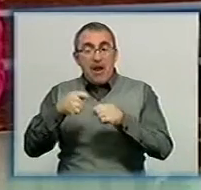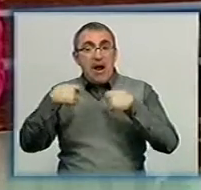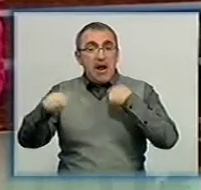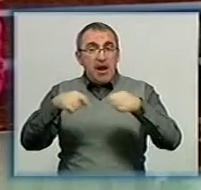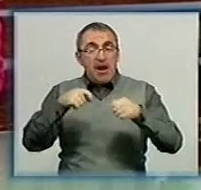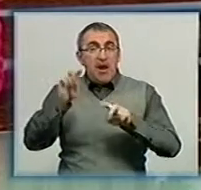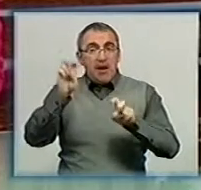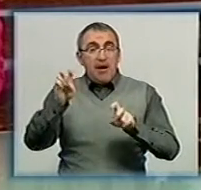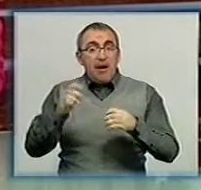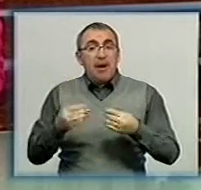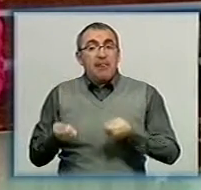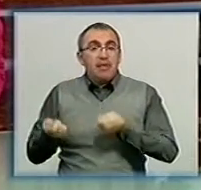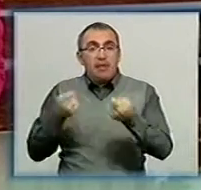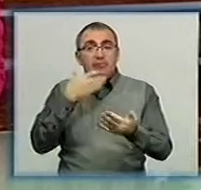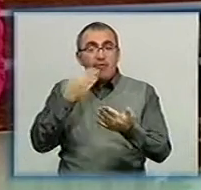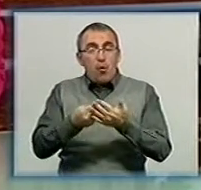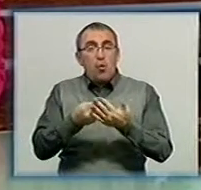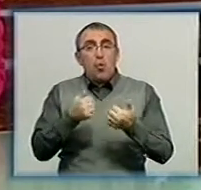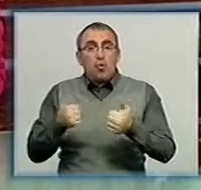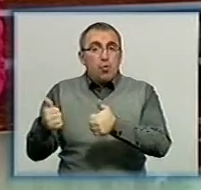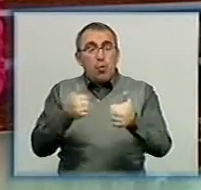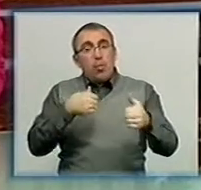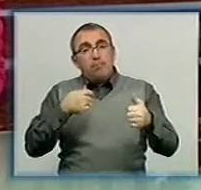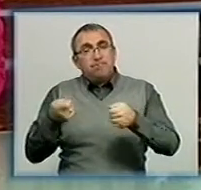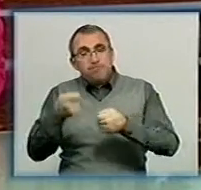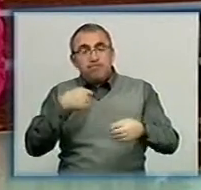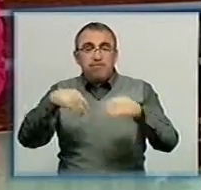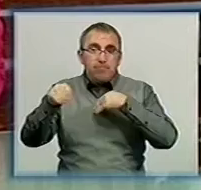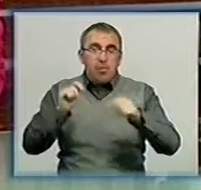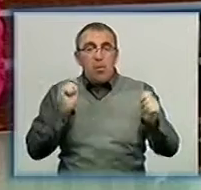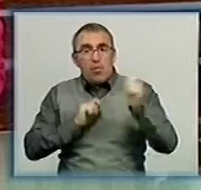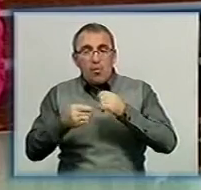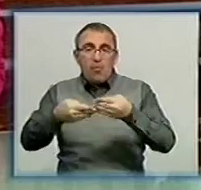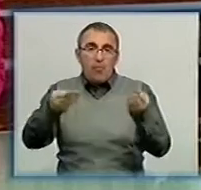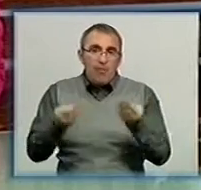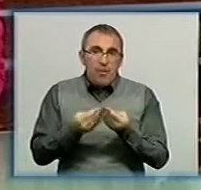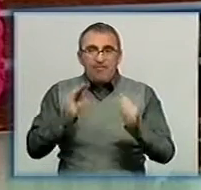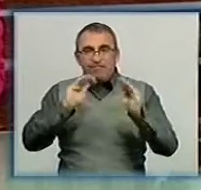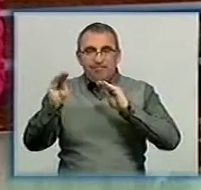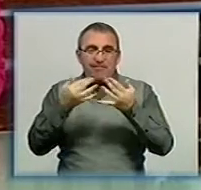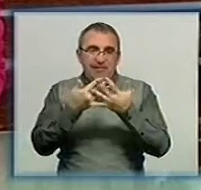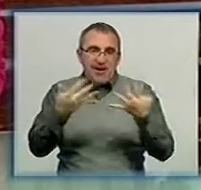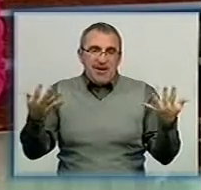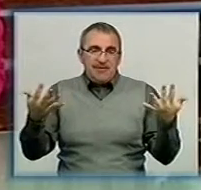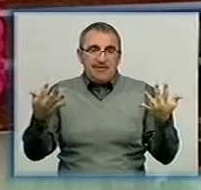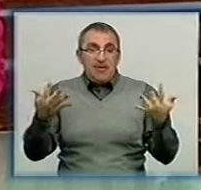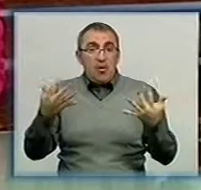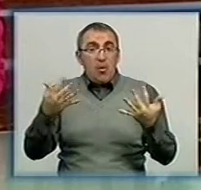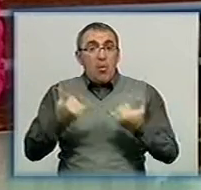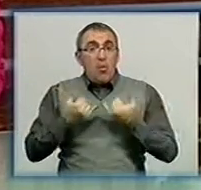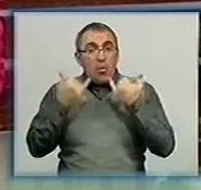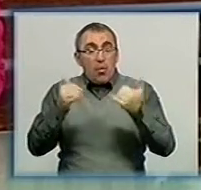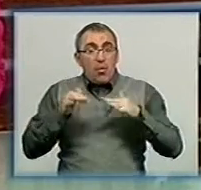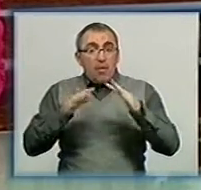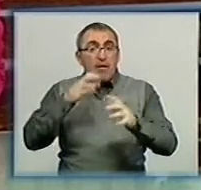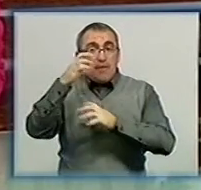назвою «Неси своє добро». На ньому продавали та купували одяг, посуд та вироби декоративно-вжиткового мистецтва. Приурочили захід